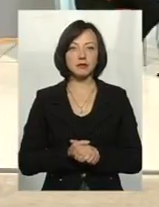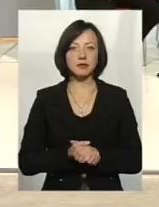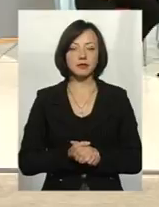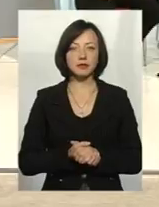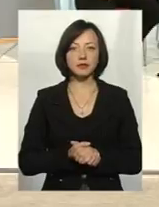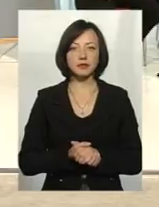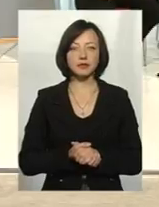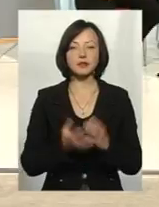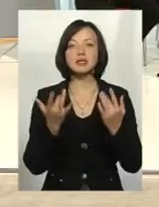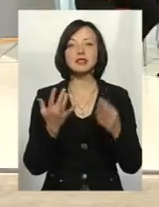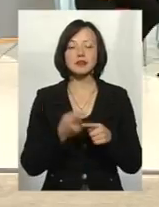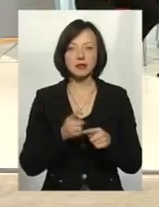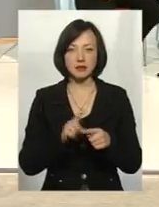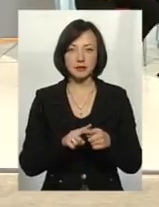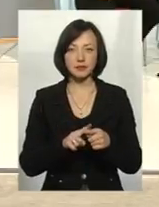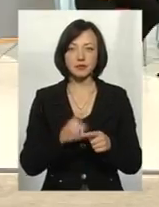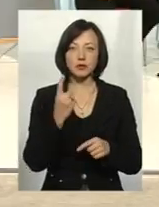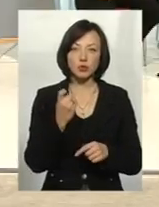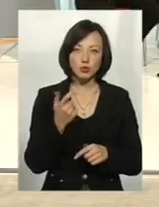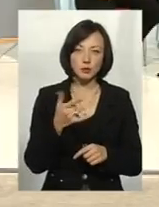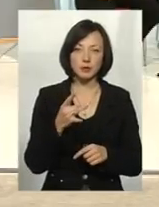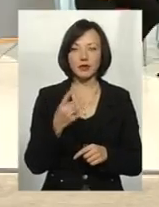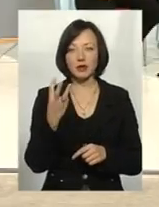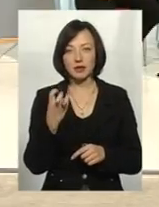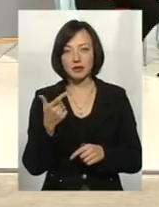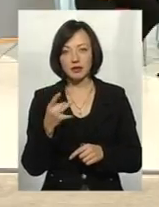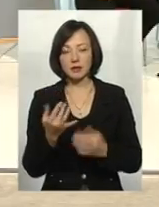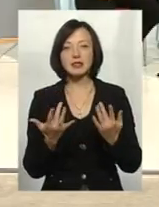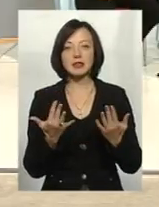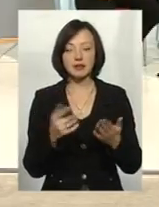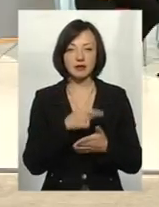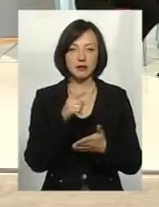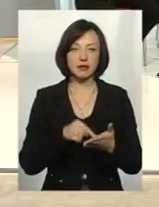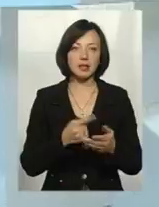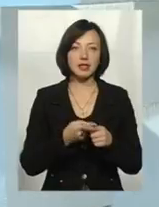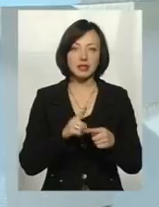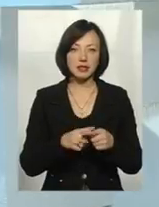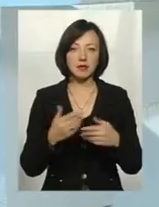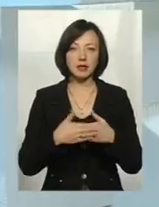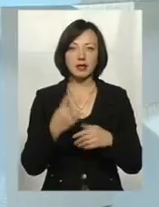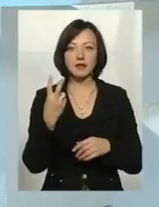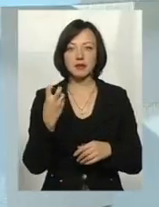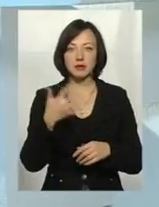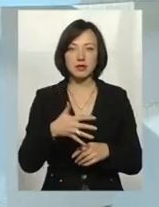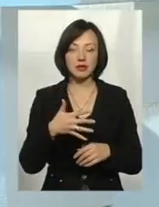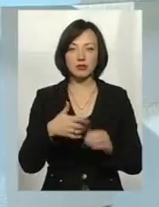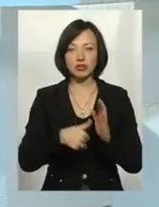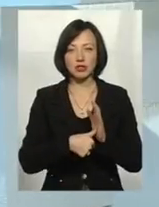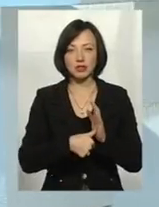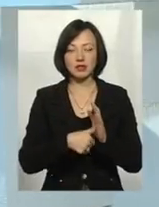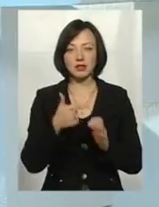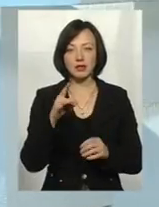Якісь є там, скільки це? 100 гривень, 200, 300, 1000? Це порядка 256 гривень.